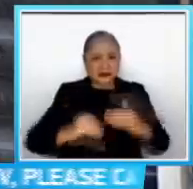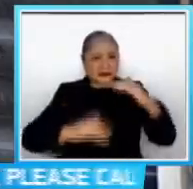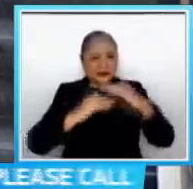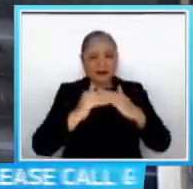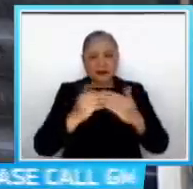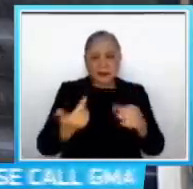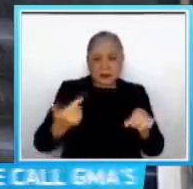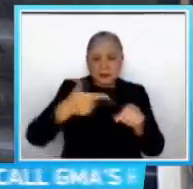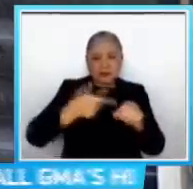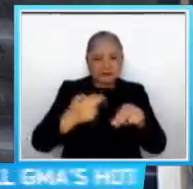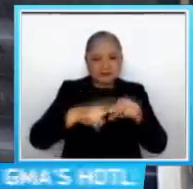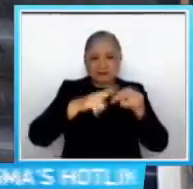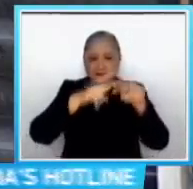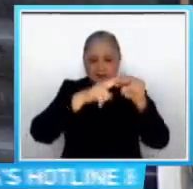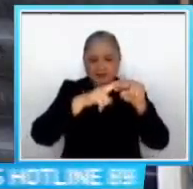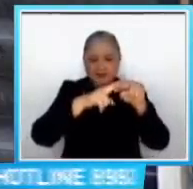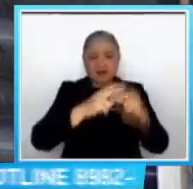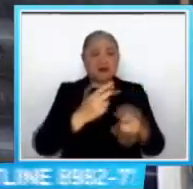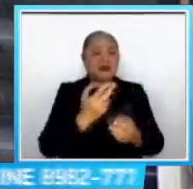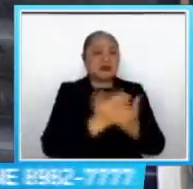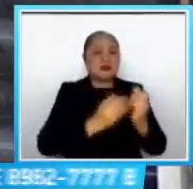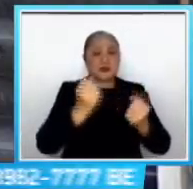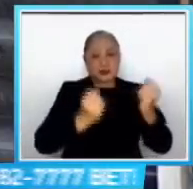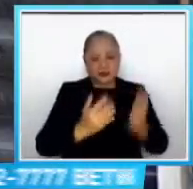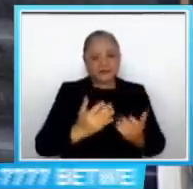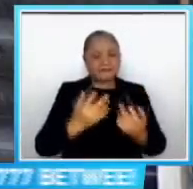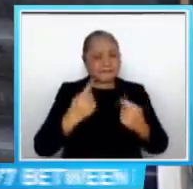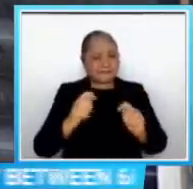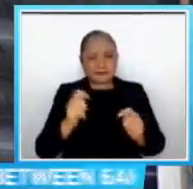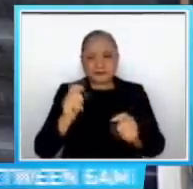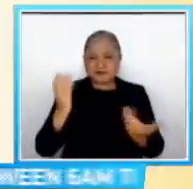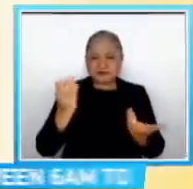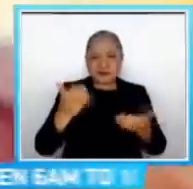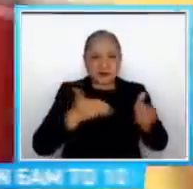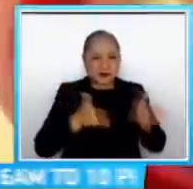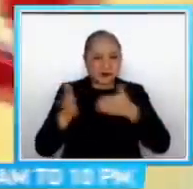ilang chuper dumidiskarte na lang Balita hatid ni Joseph Moro